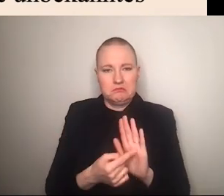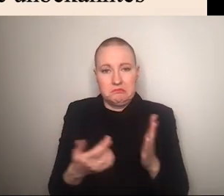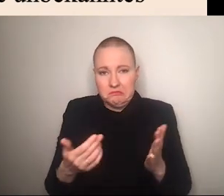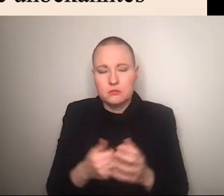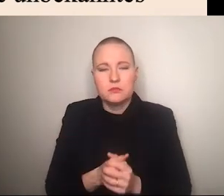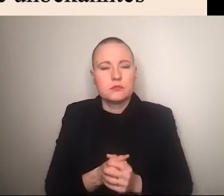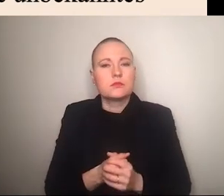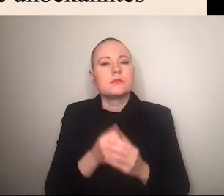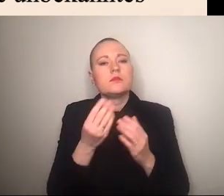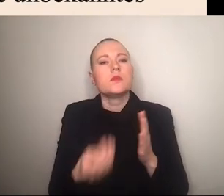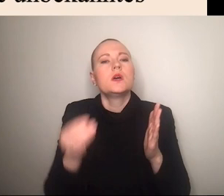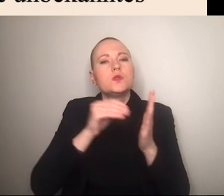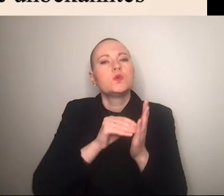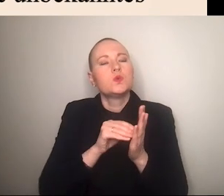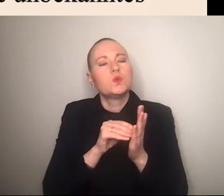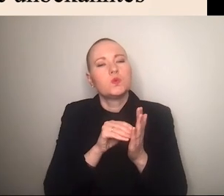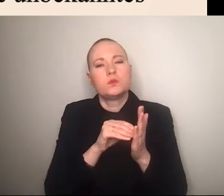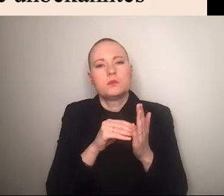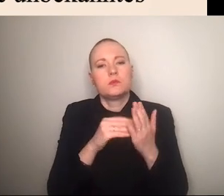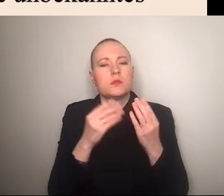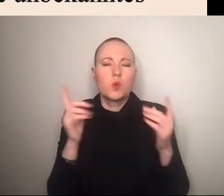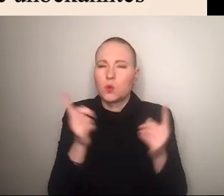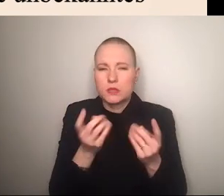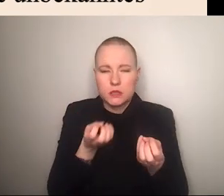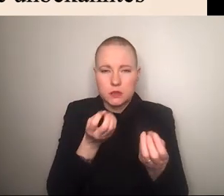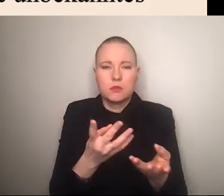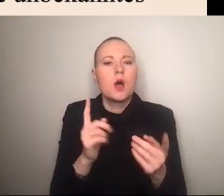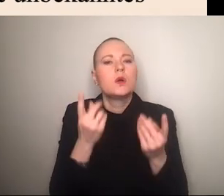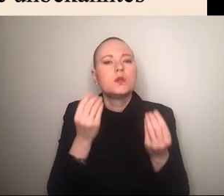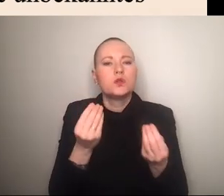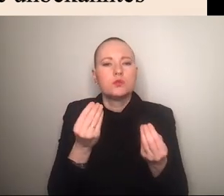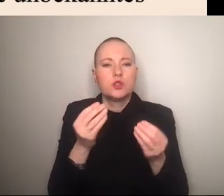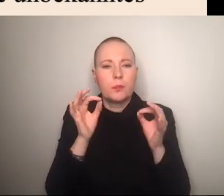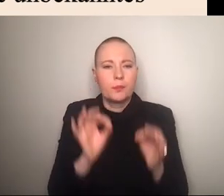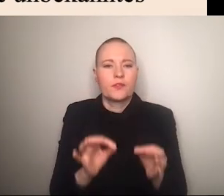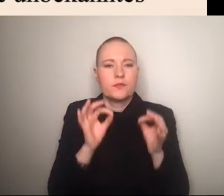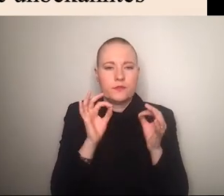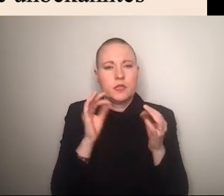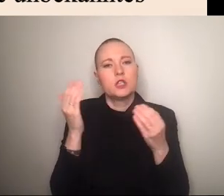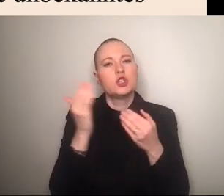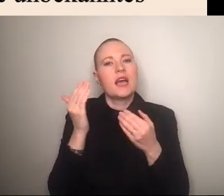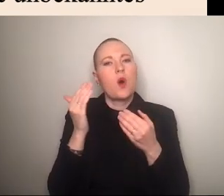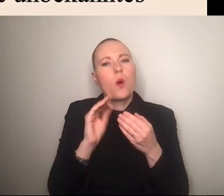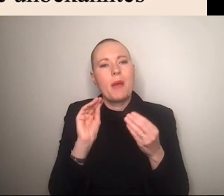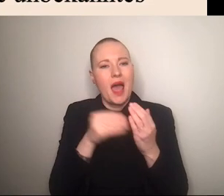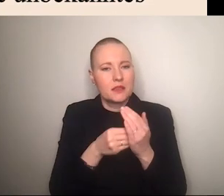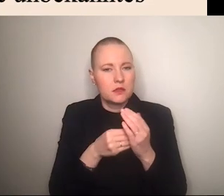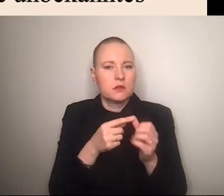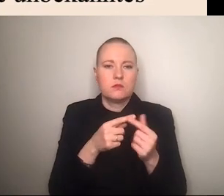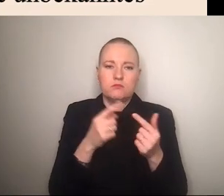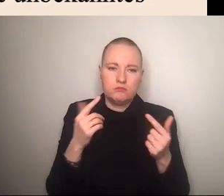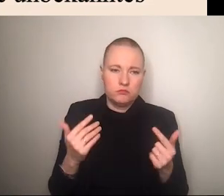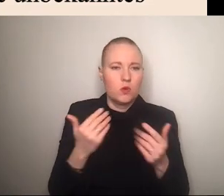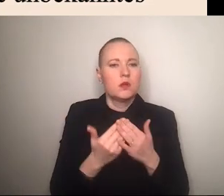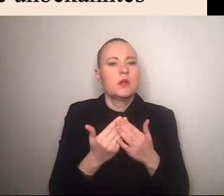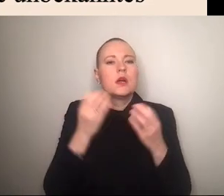weitere praktiken die ich jetzt nur kurz umreißen werde sind auch das umgehen von die plattformen oder shadow bands das findet sich natürlich nicht nur bei